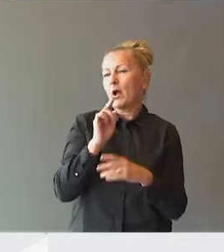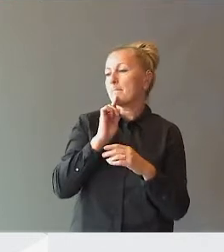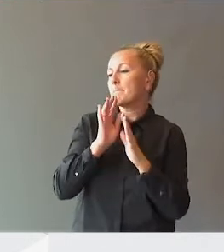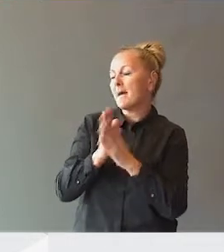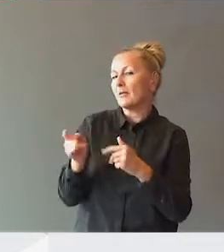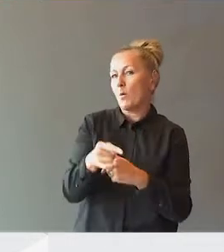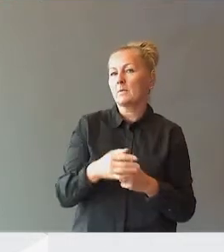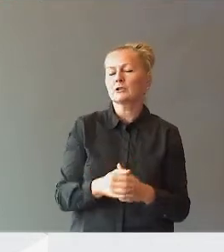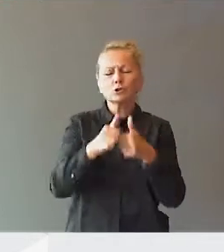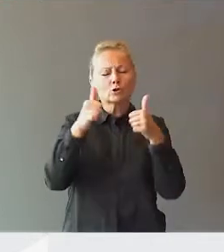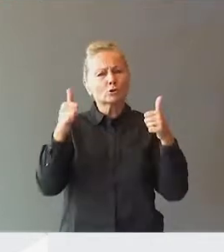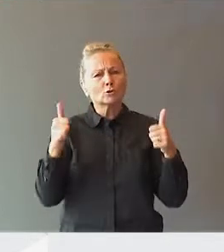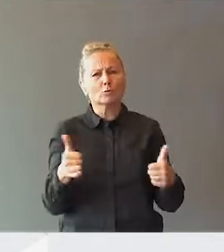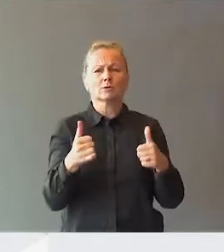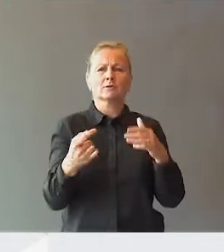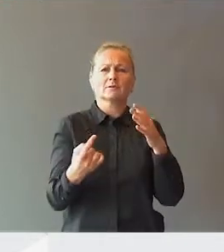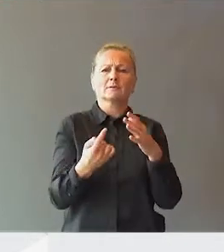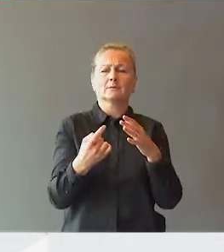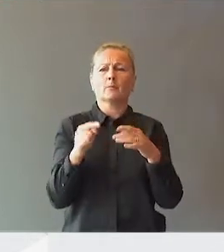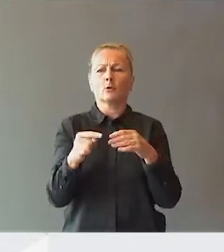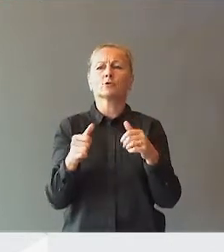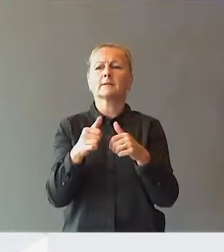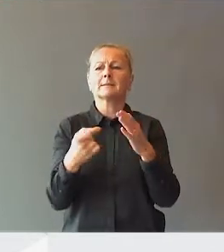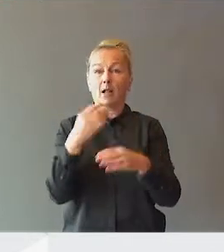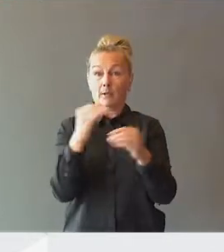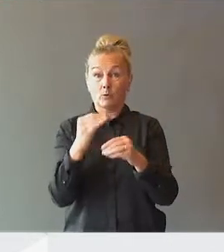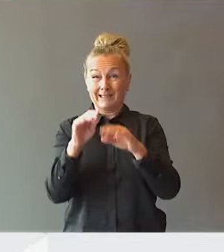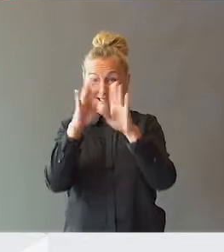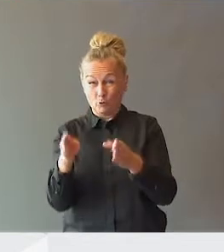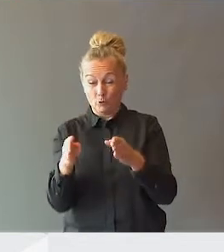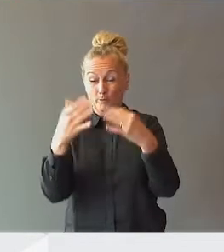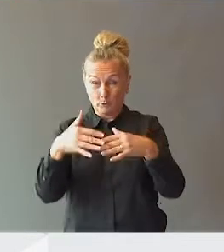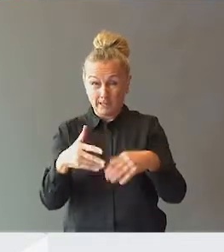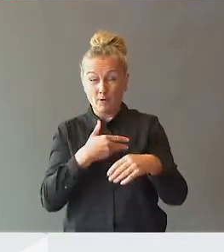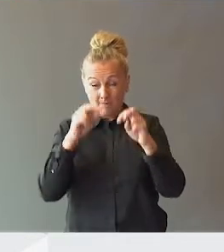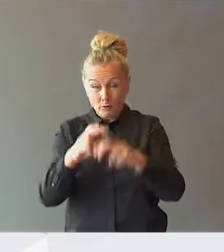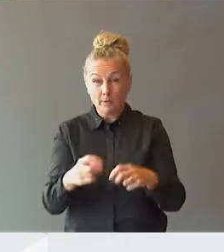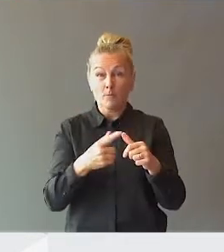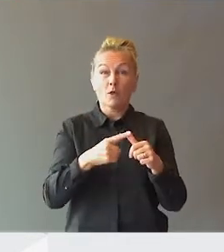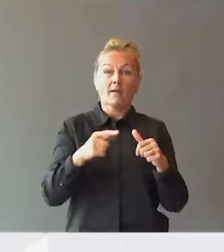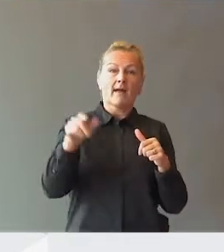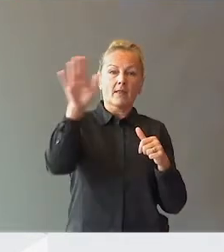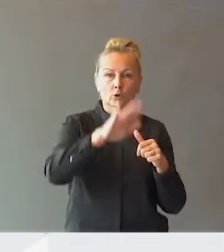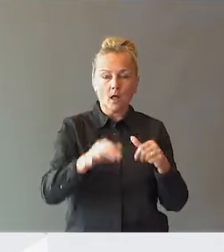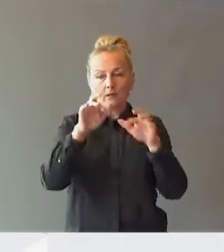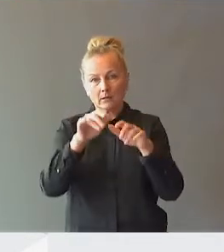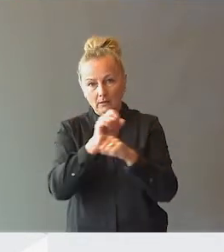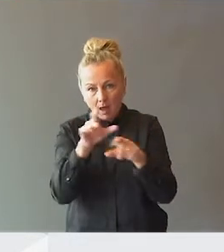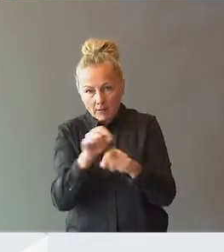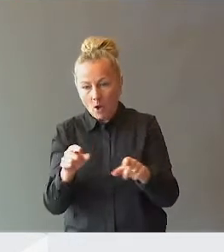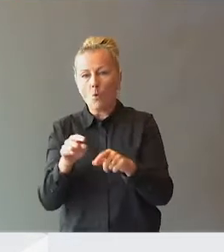Det er et stort spesialprogsinstitutt som produserer mye forskning både med nasjonaldata og internasjonalt,